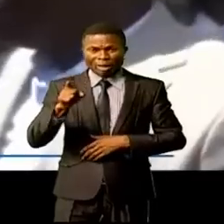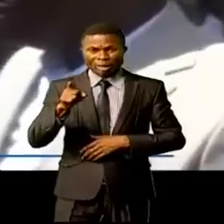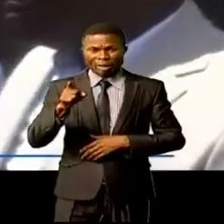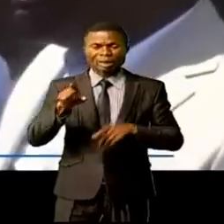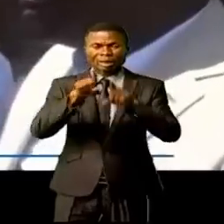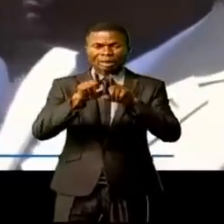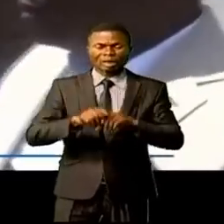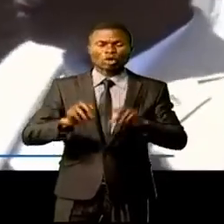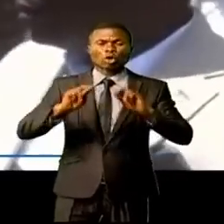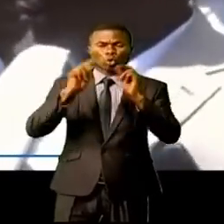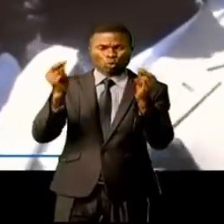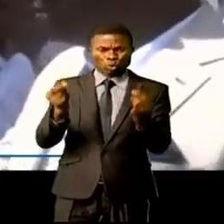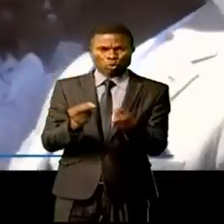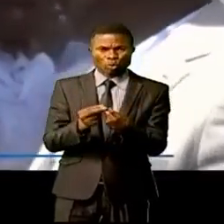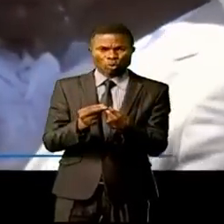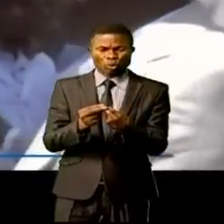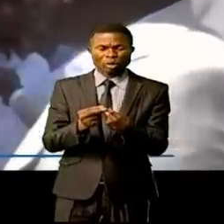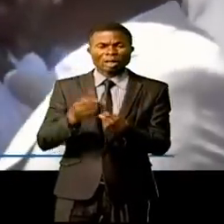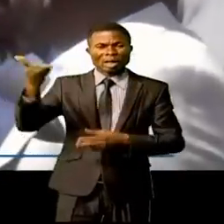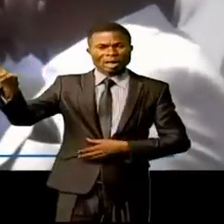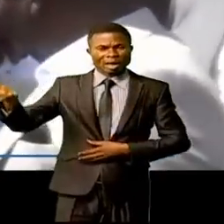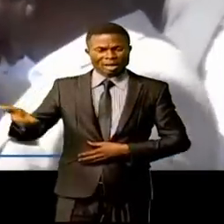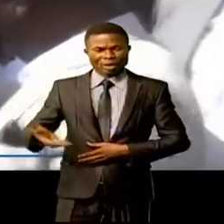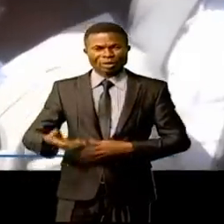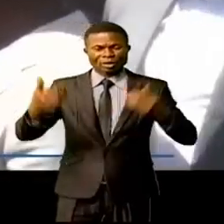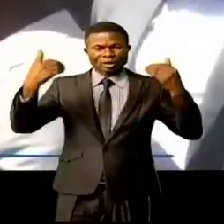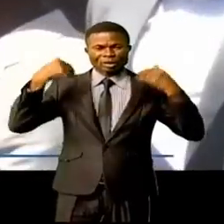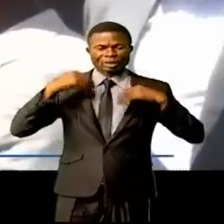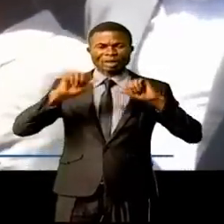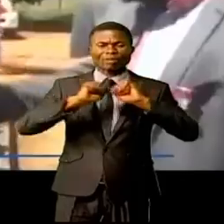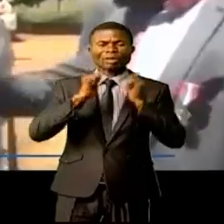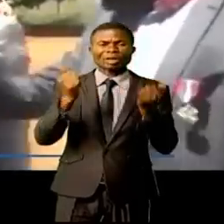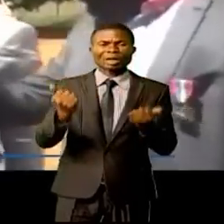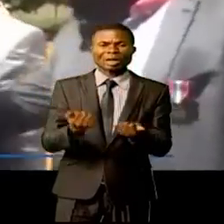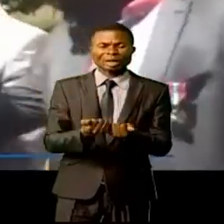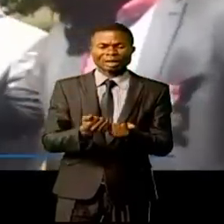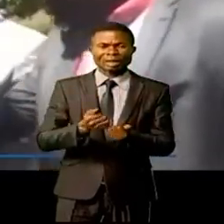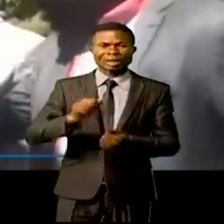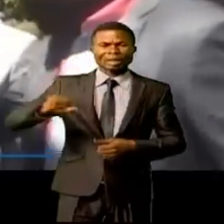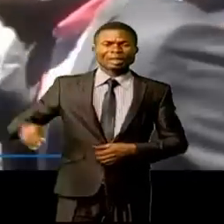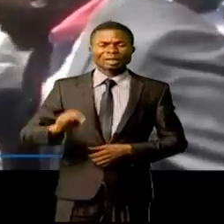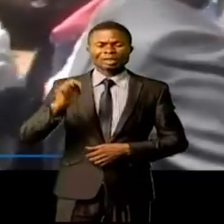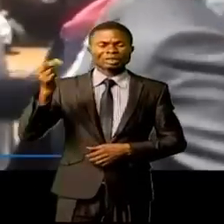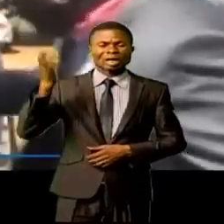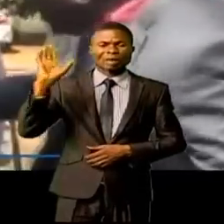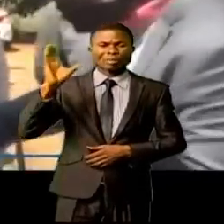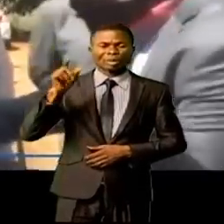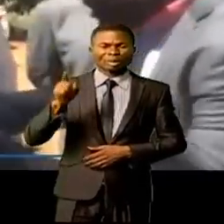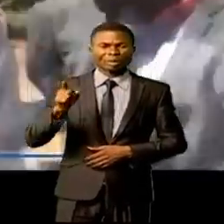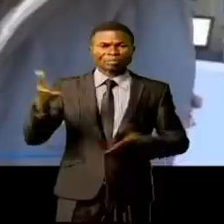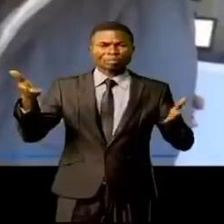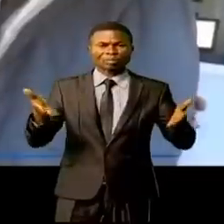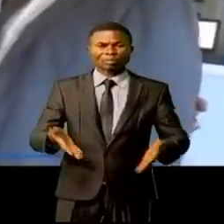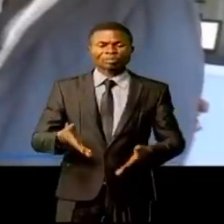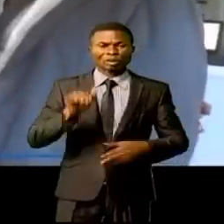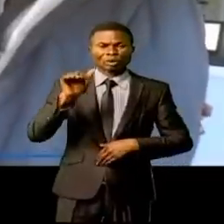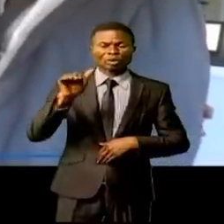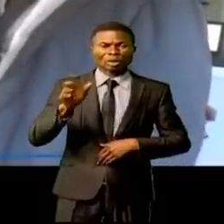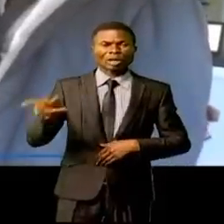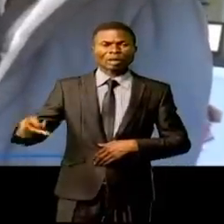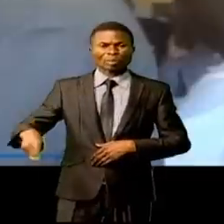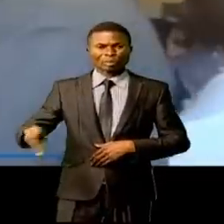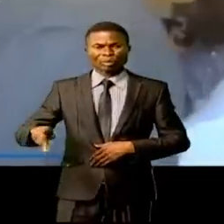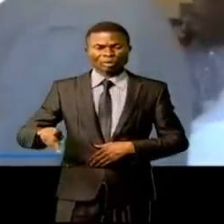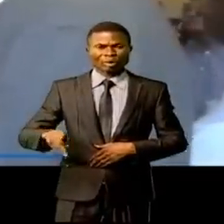ainsi que sa délégation ont été accueillis par le chef d'agence Jean-Pierre Kalendkavoul, en présence du directeur provincial